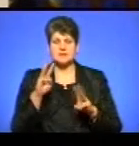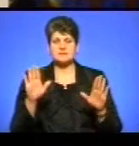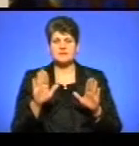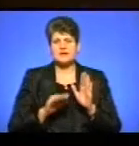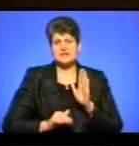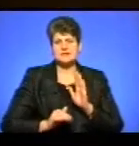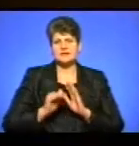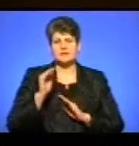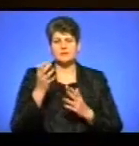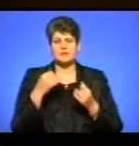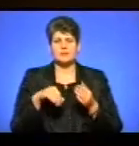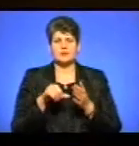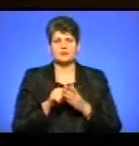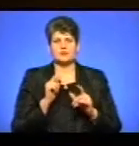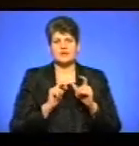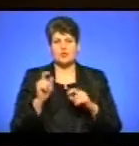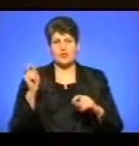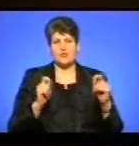участь у студентському фестивалі.